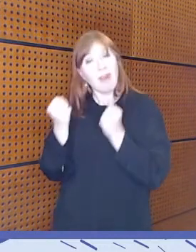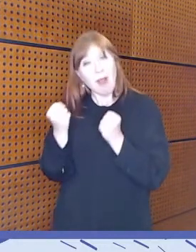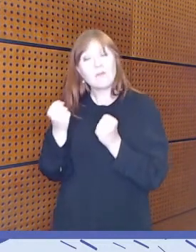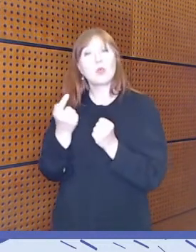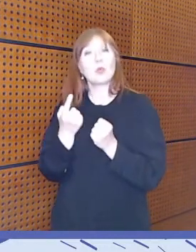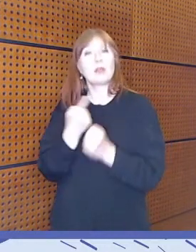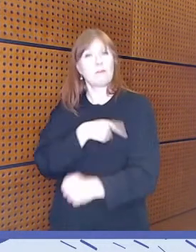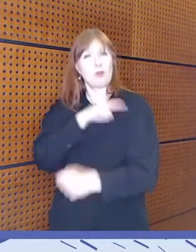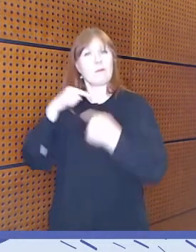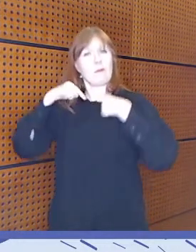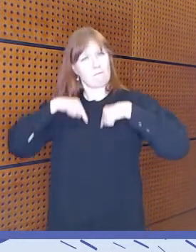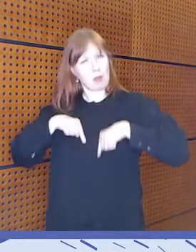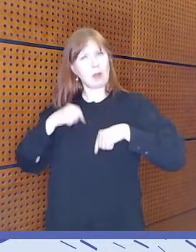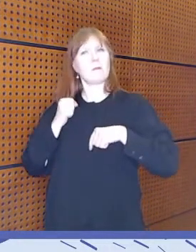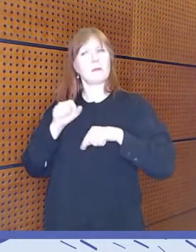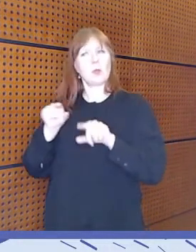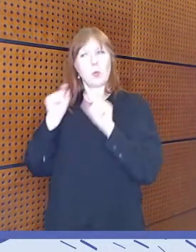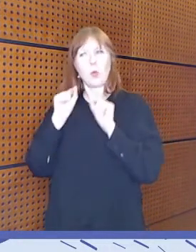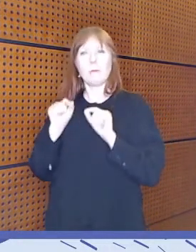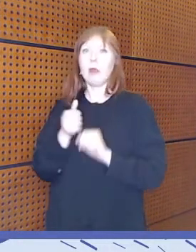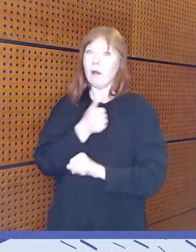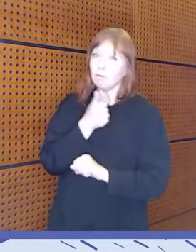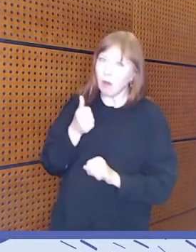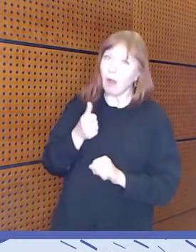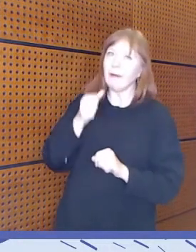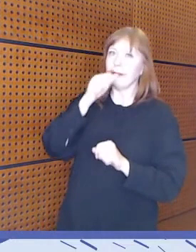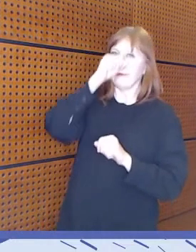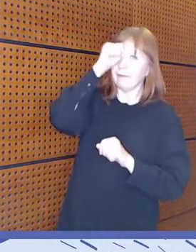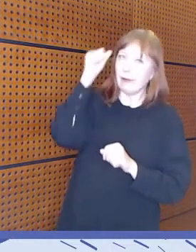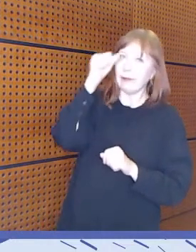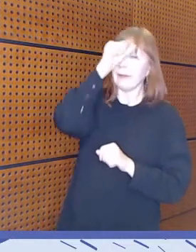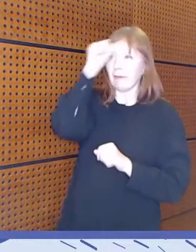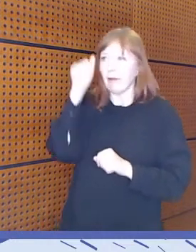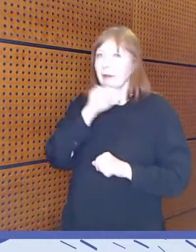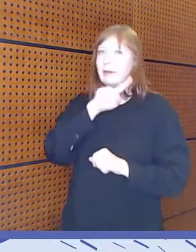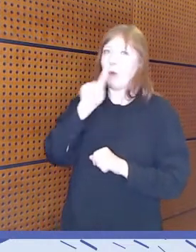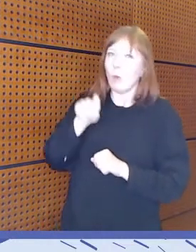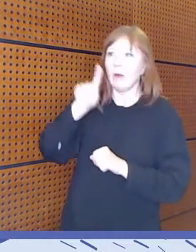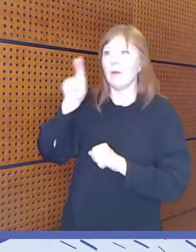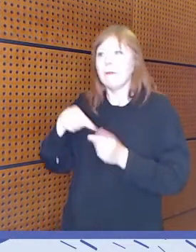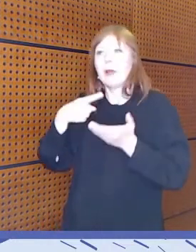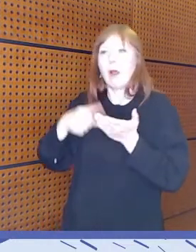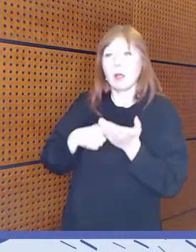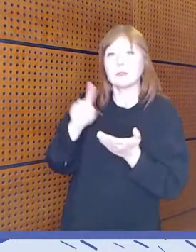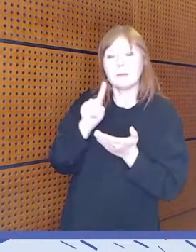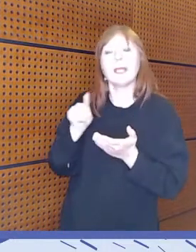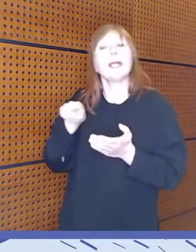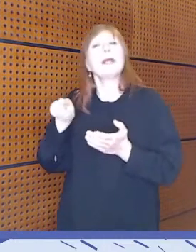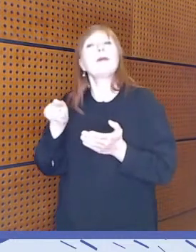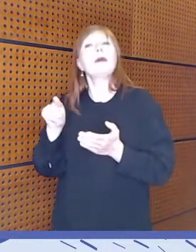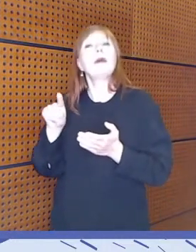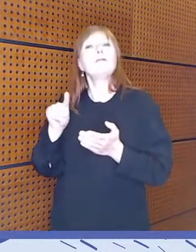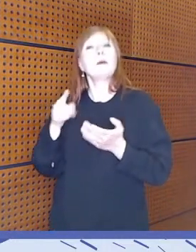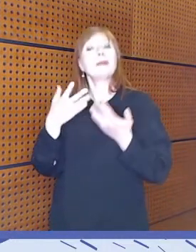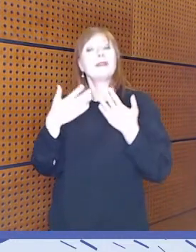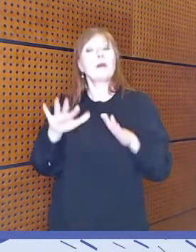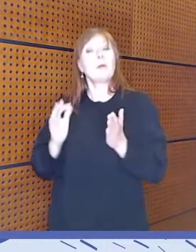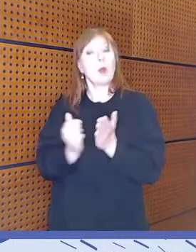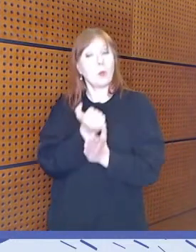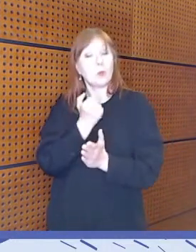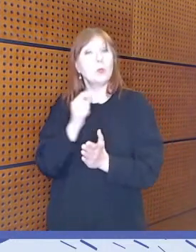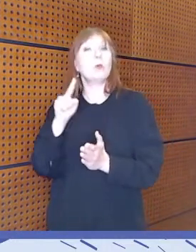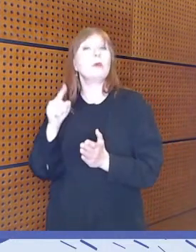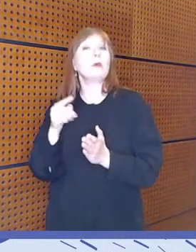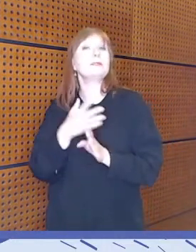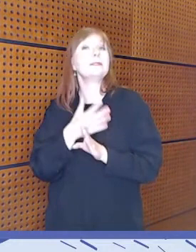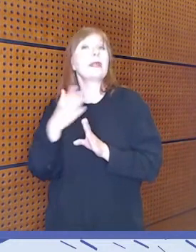kulkea siellä, eikä nähdä vaan ongelmien ja haasteiden kautta, vaan mikä on mahdollista, kun me osataan löytää ne tavat ja keinot toimia.